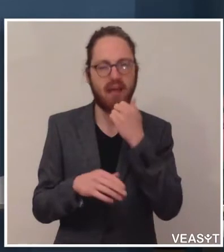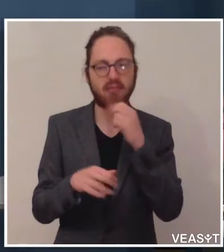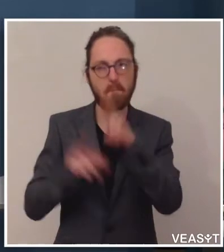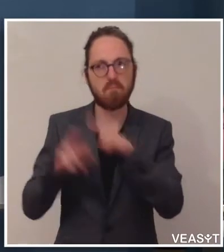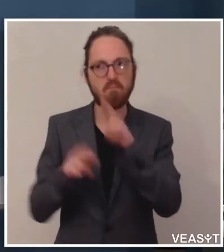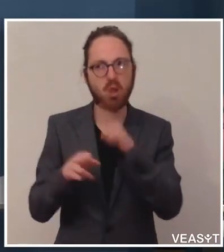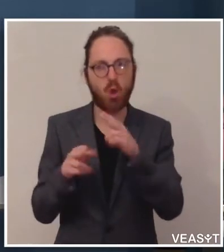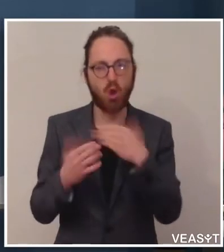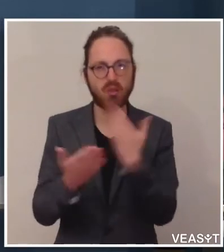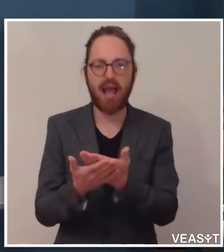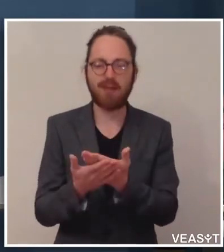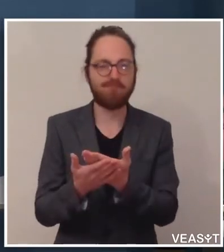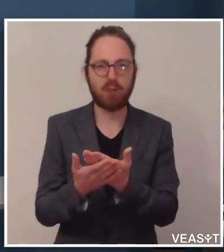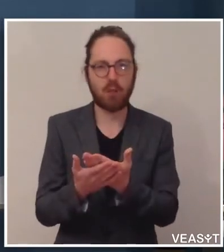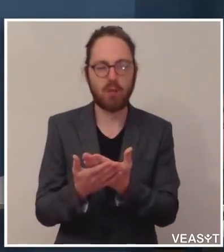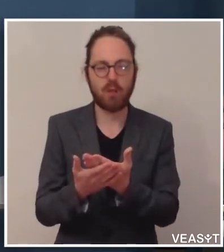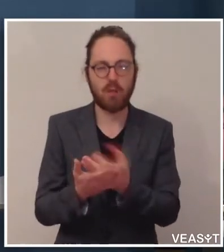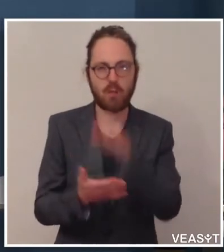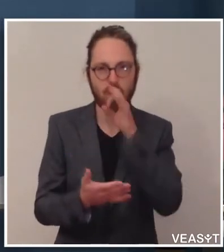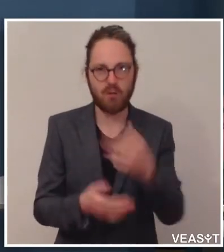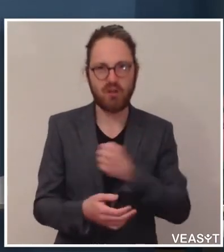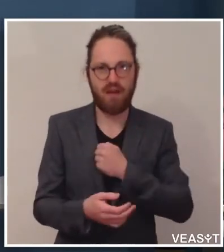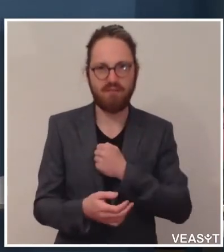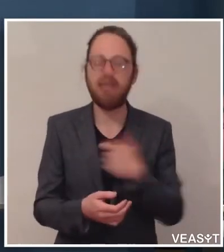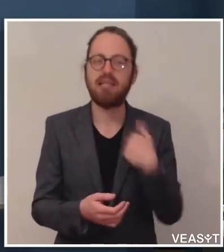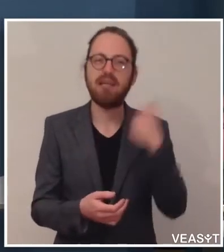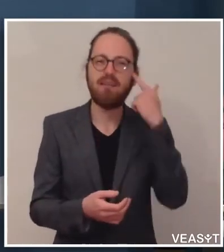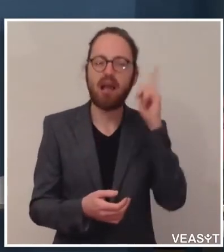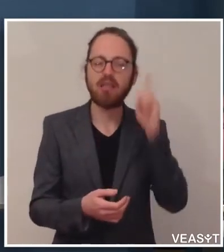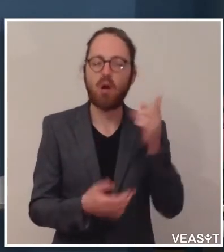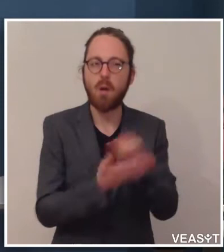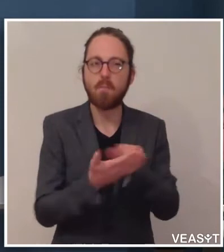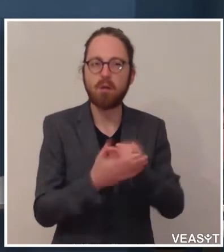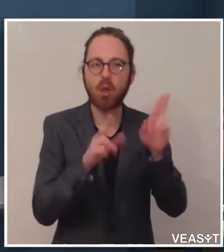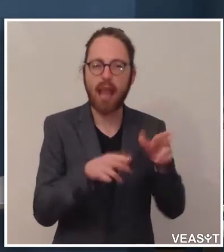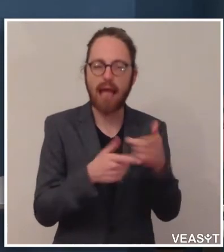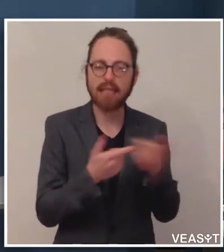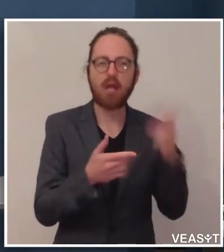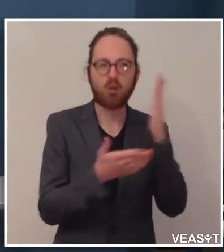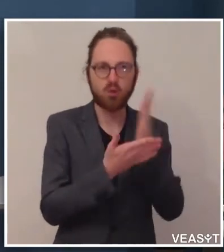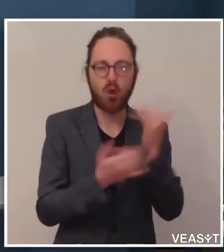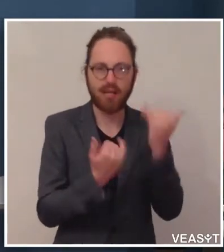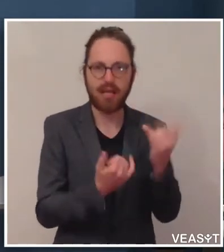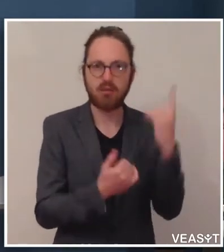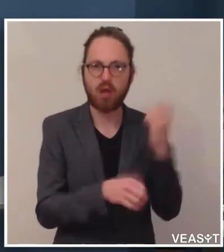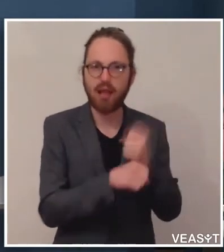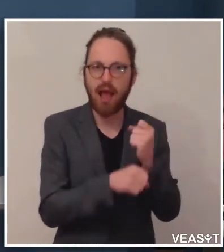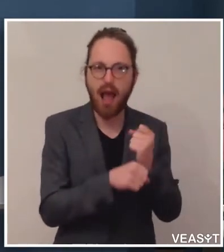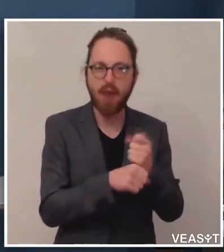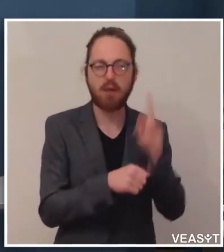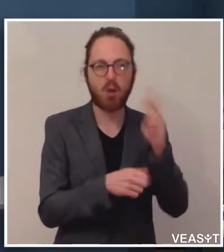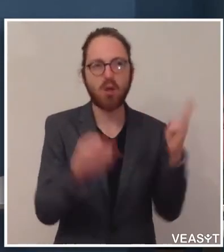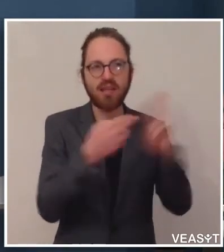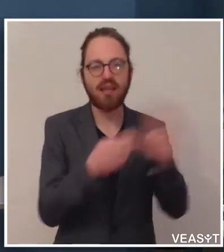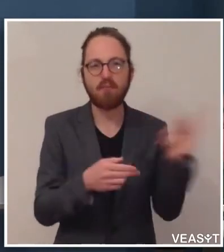stemmen ist. Ich weiß, dass die Kollegen Bildungslandesräte auch schon beim Arbeiten sind. Das heißt, es wird Treffen mit den Gewerkschaften in der nächsten Woche